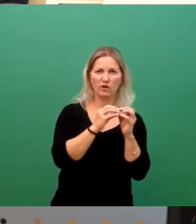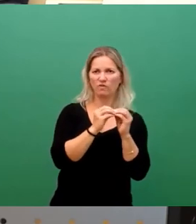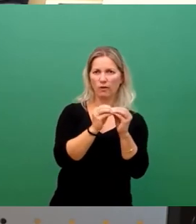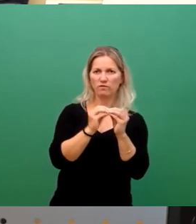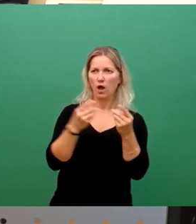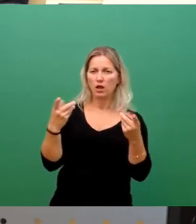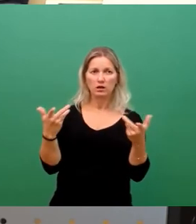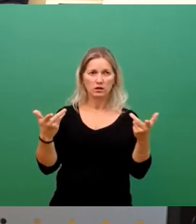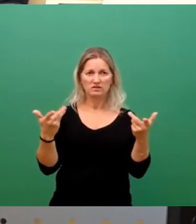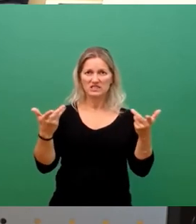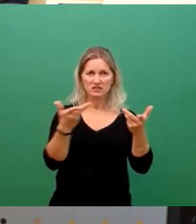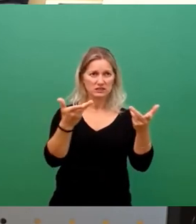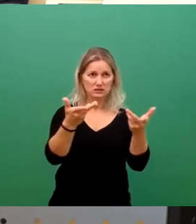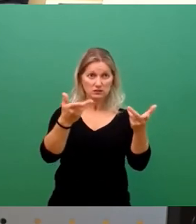einfach nur.